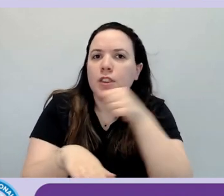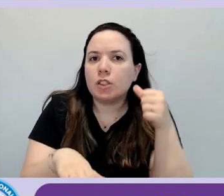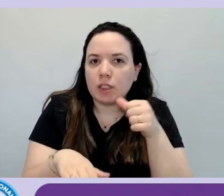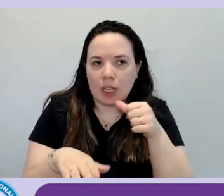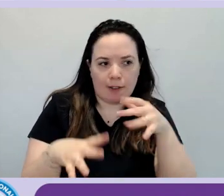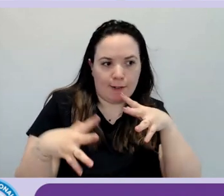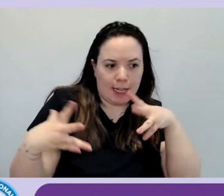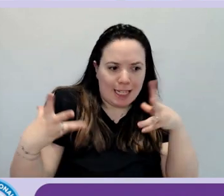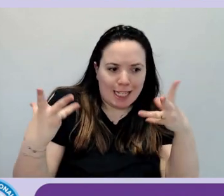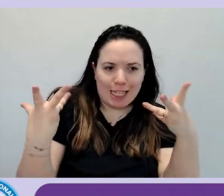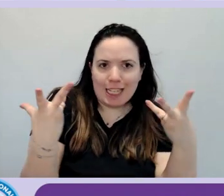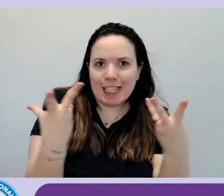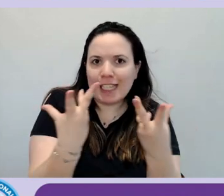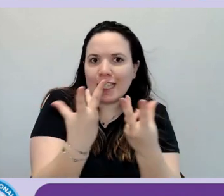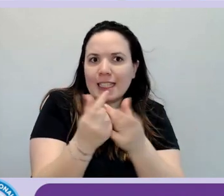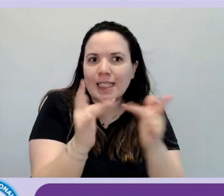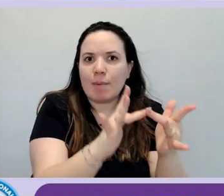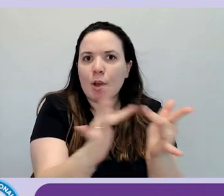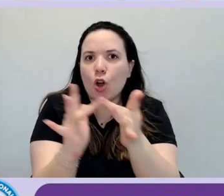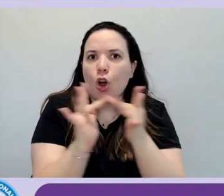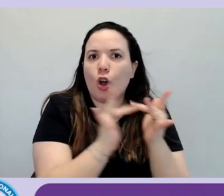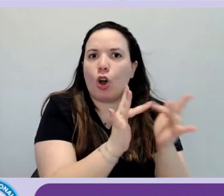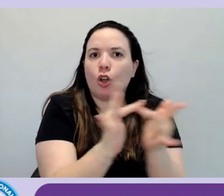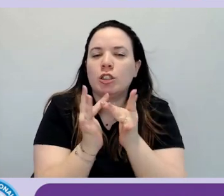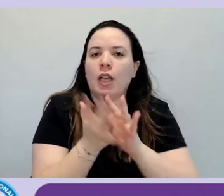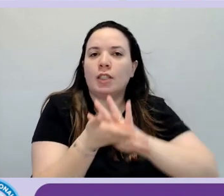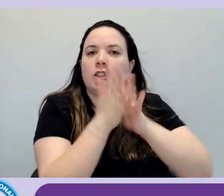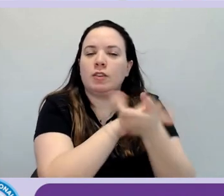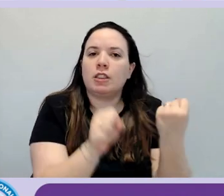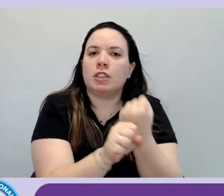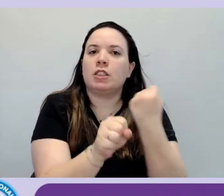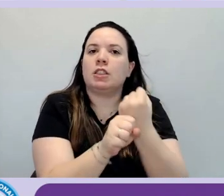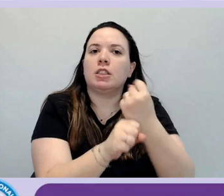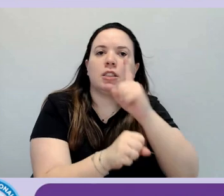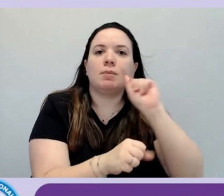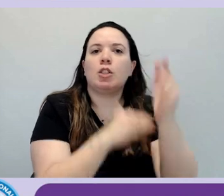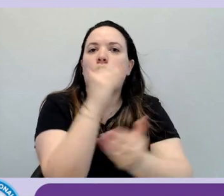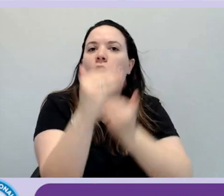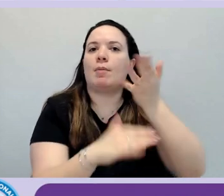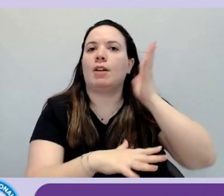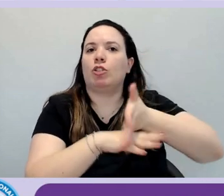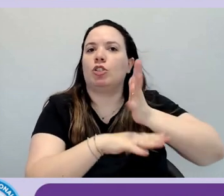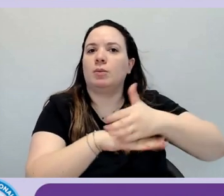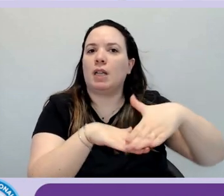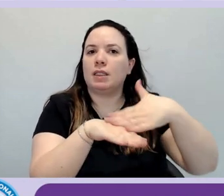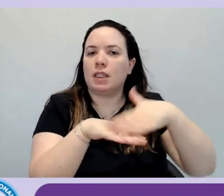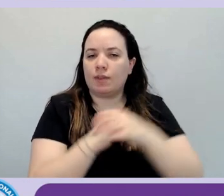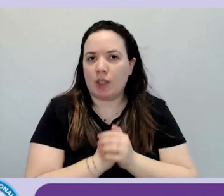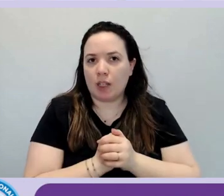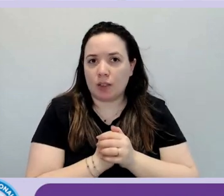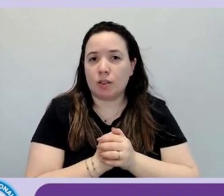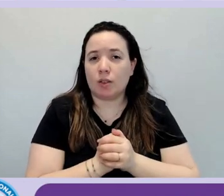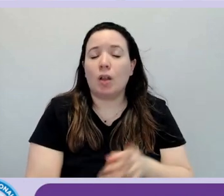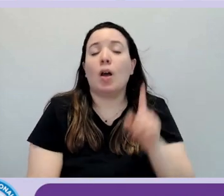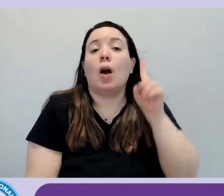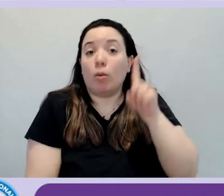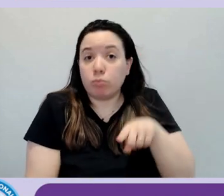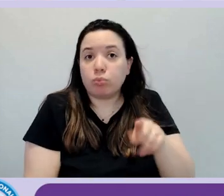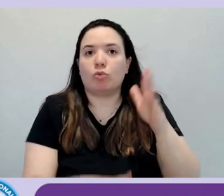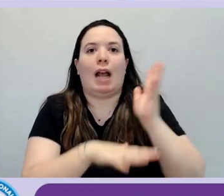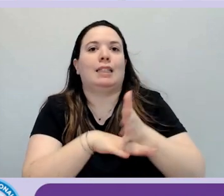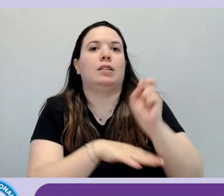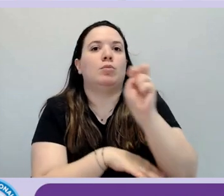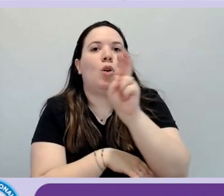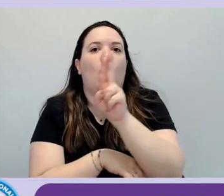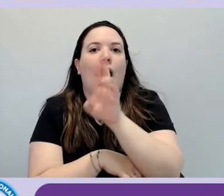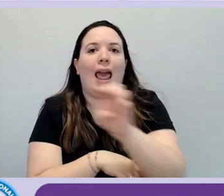migliorare costantemente il tema dell'accessibilità dei prodotti e dei servizi. Ma anche Accessible.eu sarà un supporto alla Commissione europea